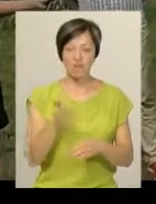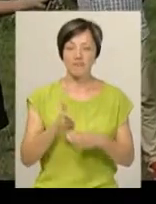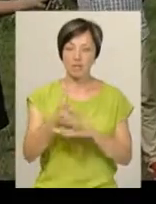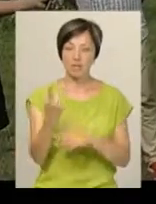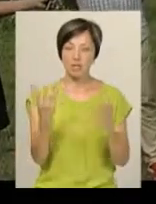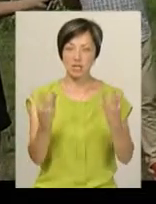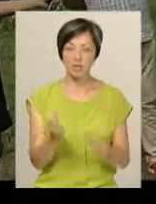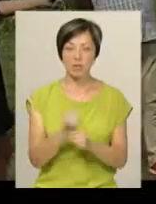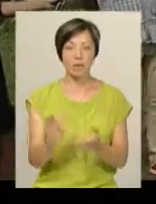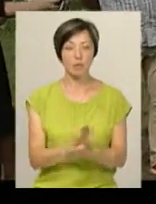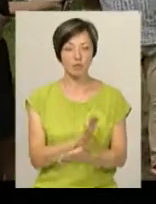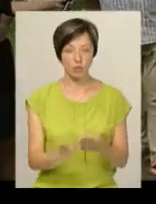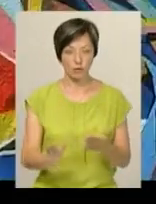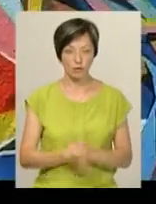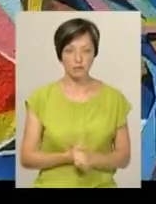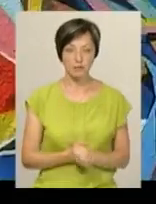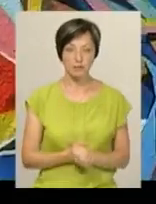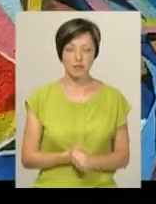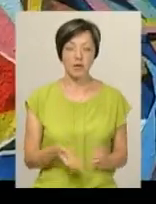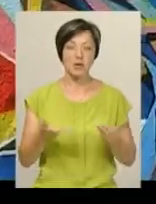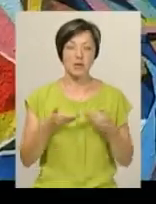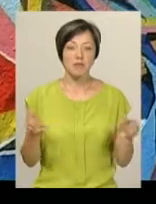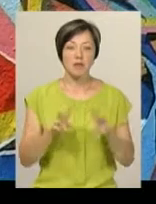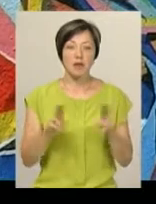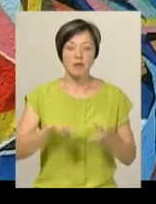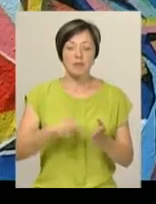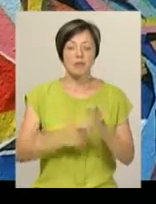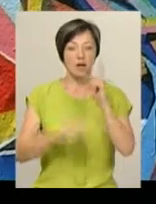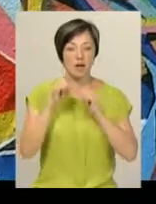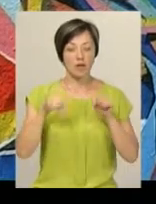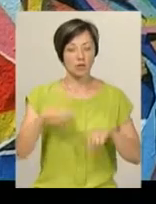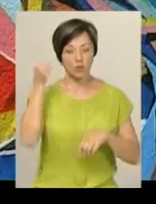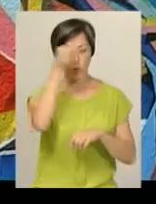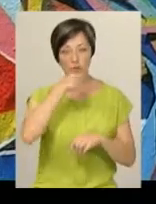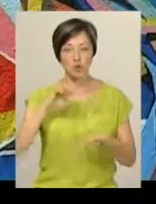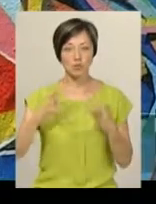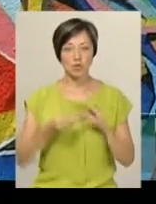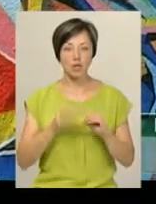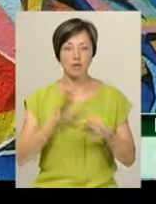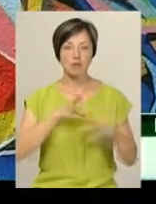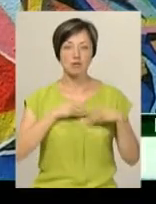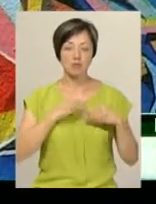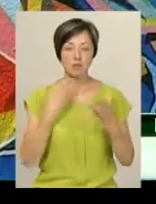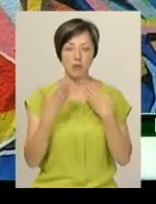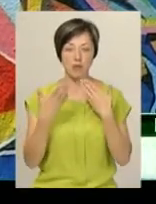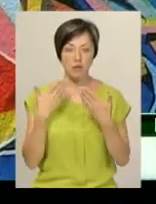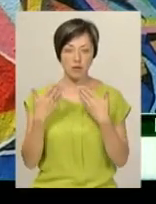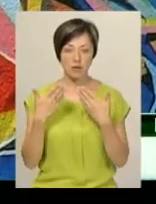на перший день зробили безкоштовним. Ми, як муніципалітет, цього року, це результат наших спільних перемовин,